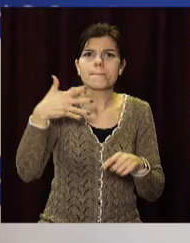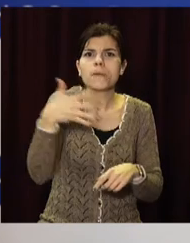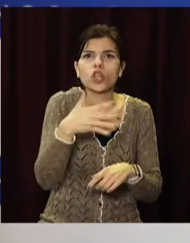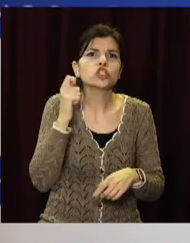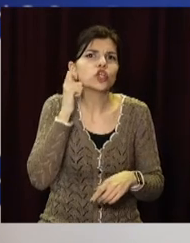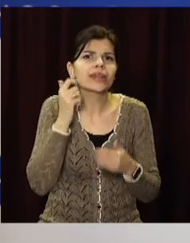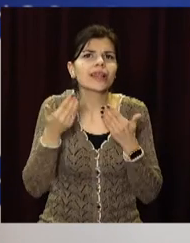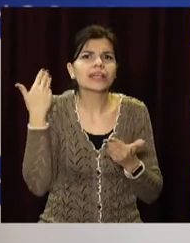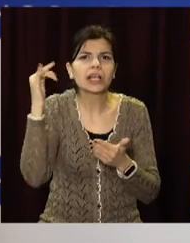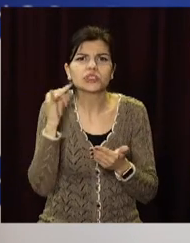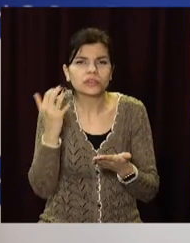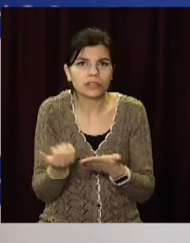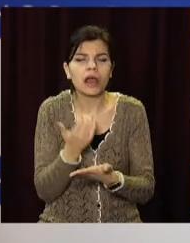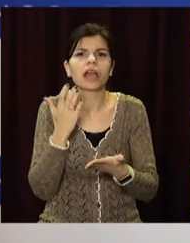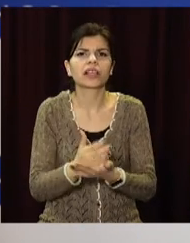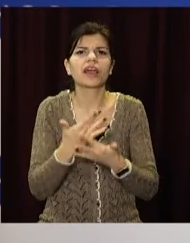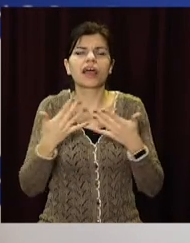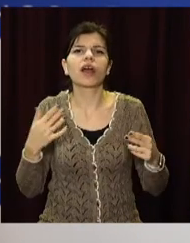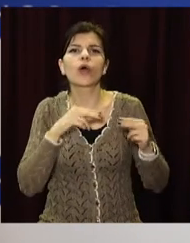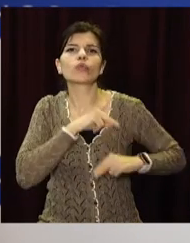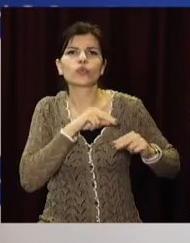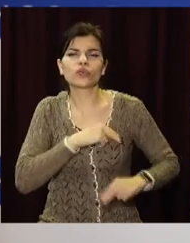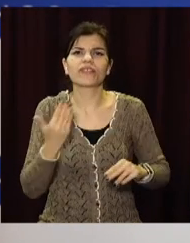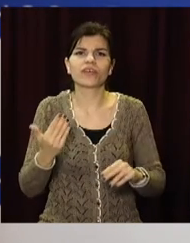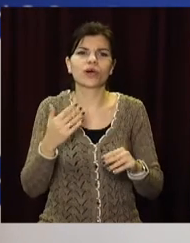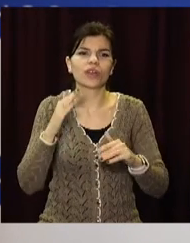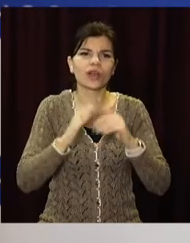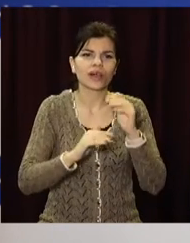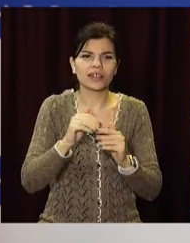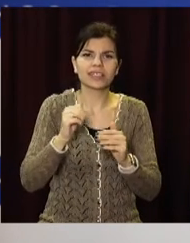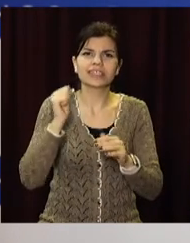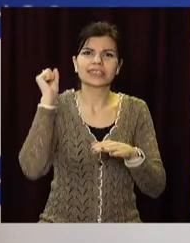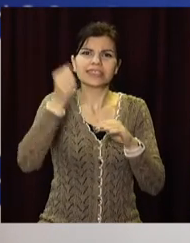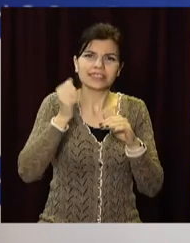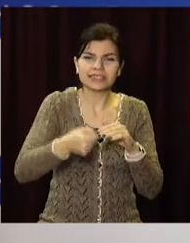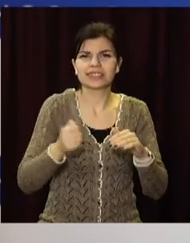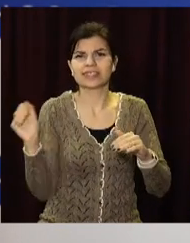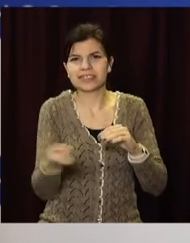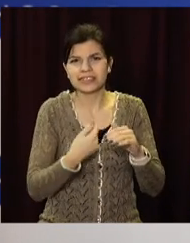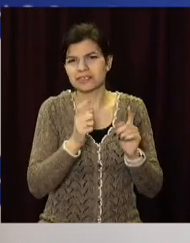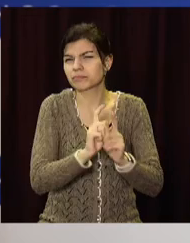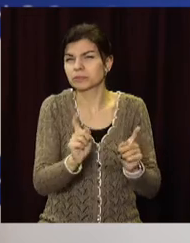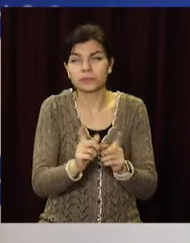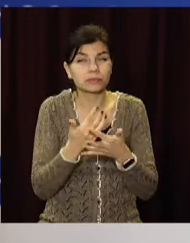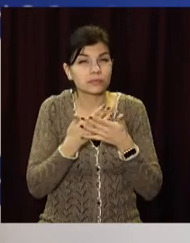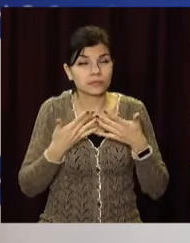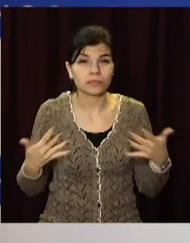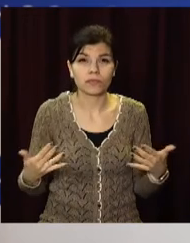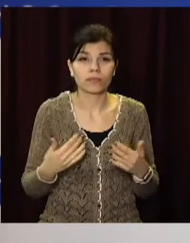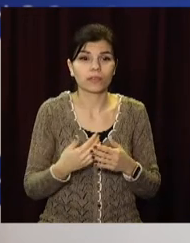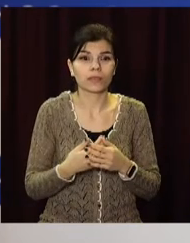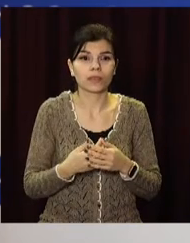тому. Ми маємо і знаряддя праці, включаючи ручні жорна і найрізноманітніші